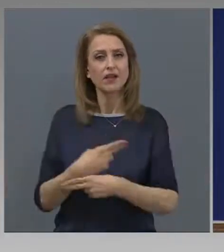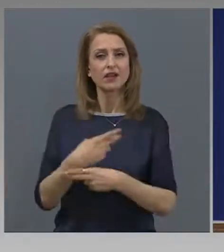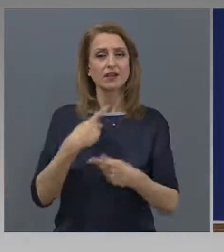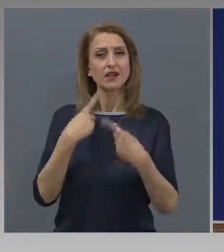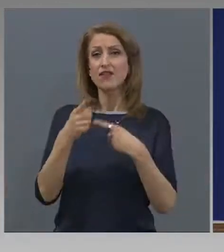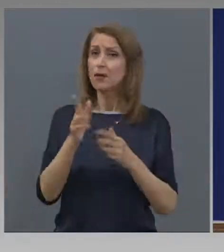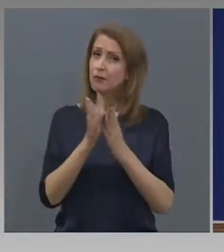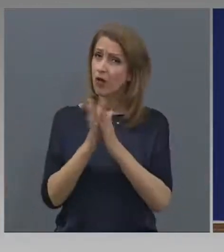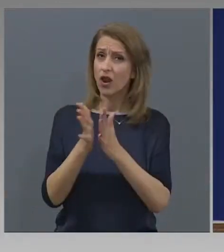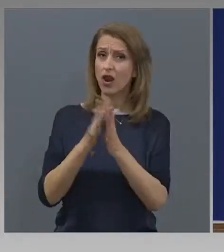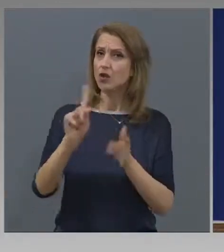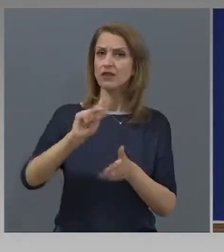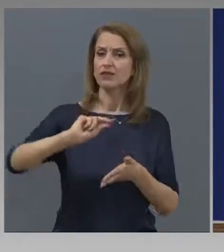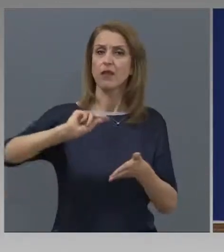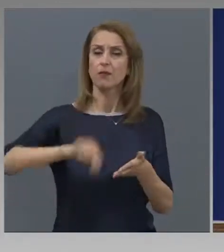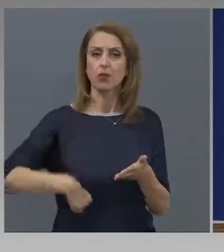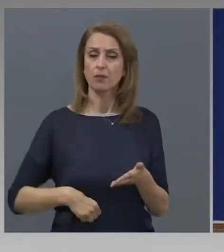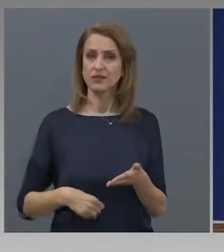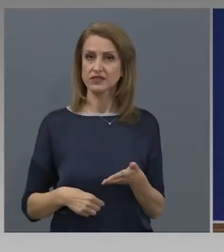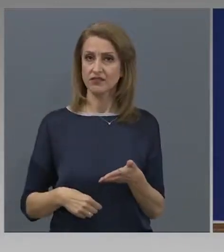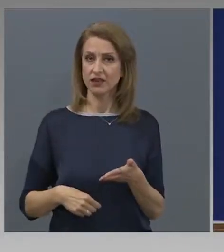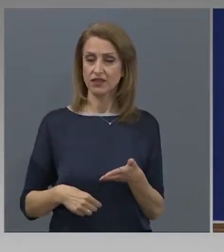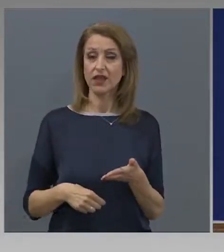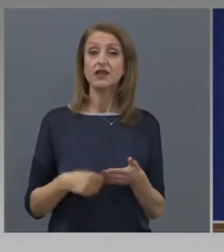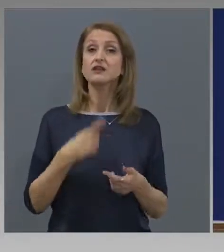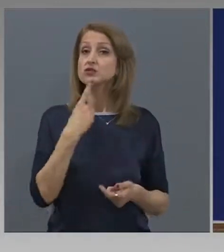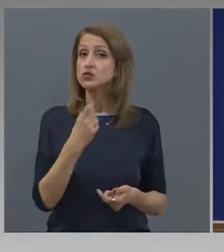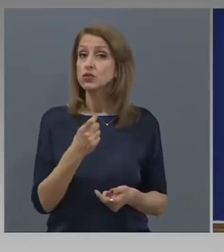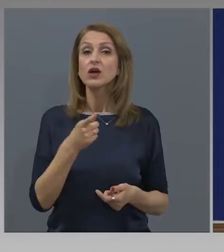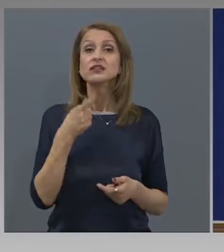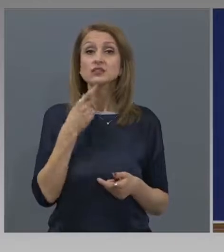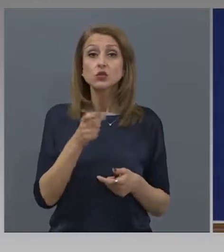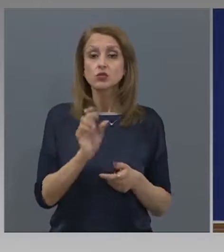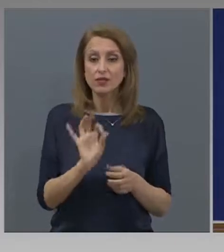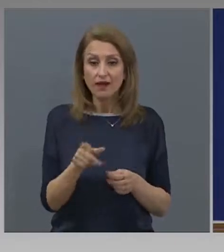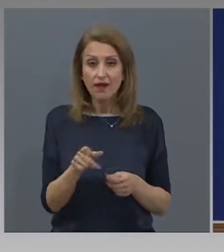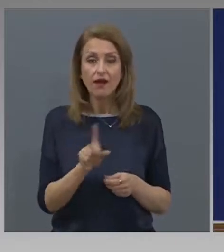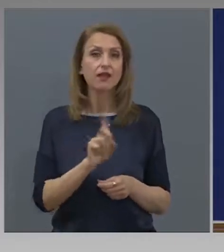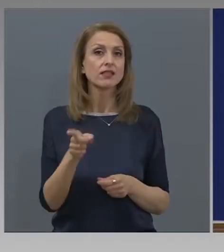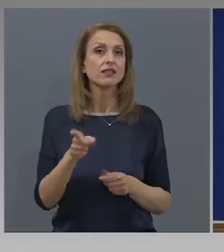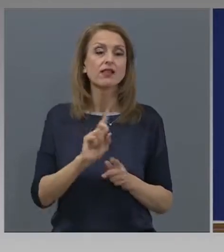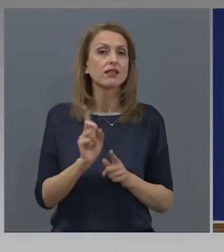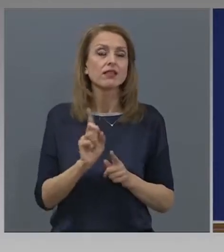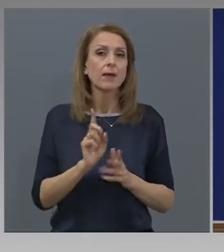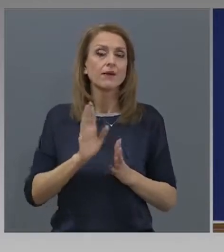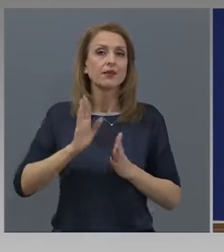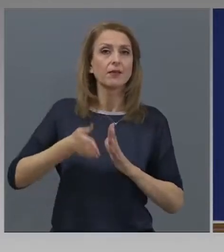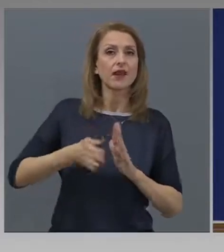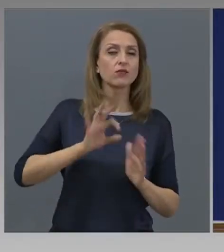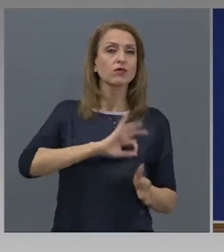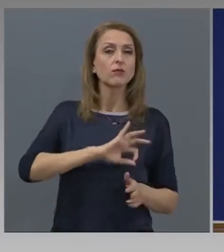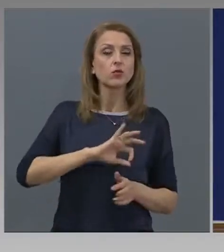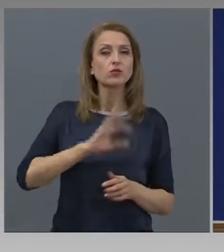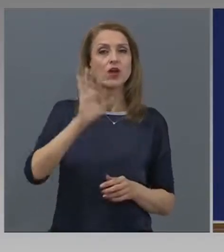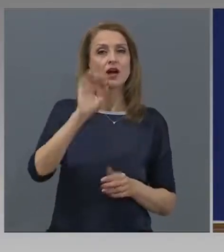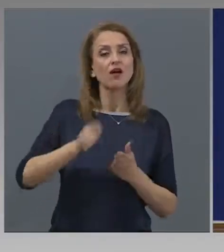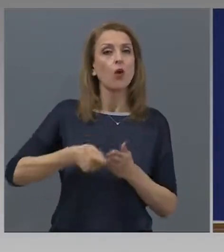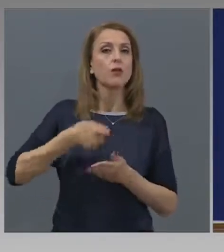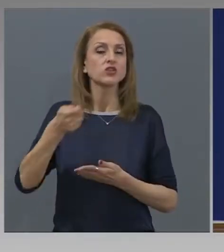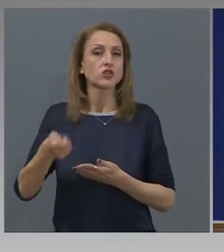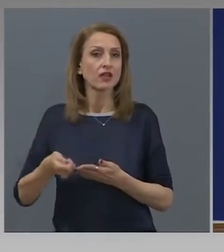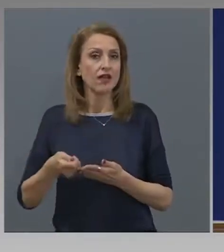споразумения за прекратяване на своите трудови договори по вземно съгласие, защото това ги лишава от възможността да получават обещетения. За всички